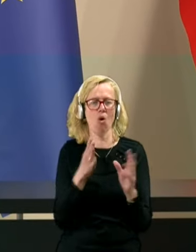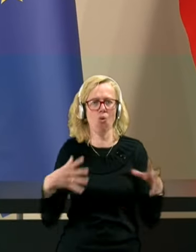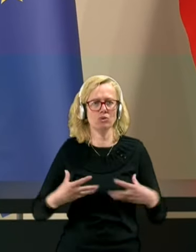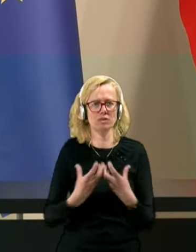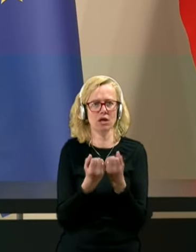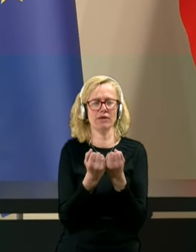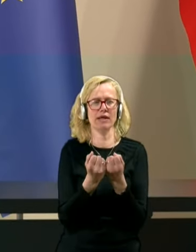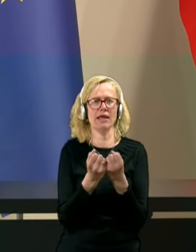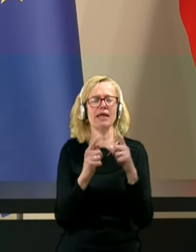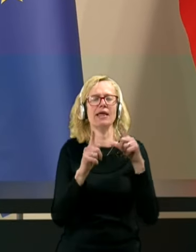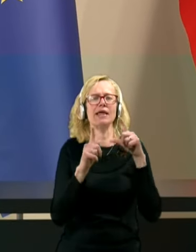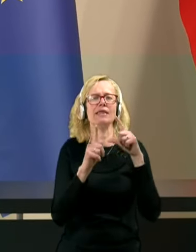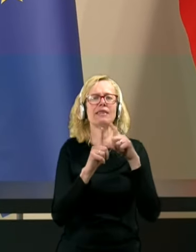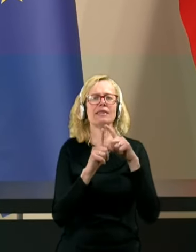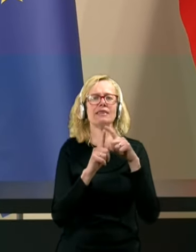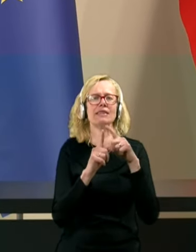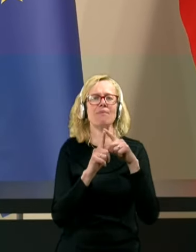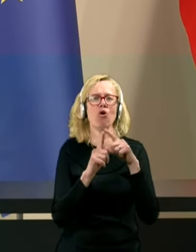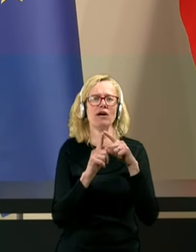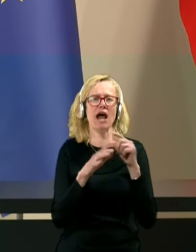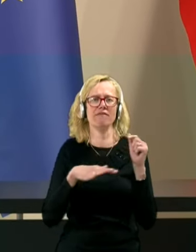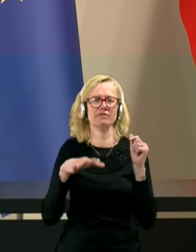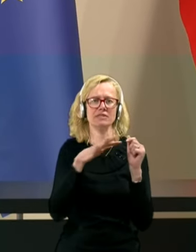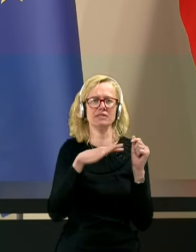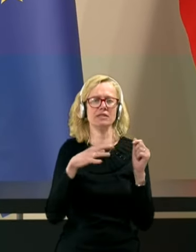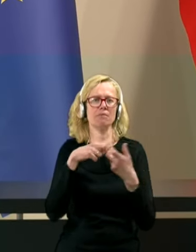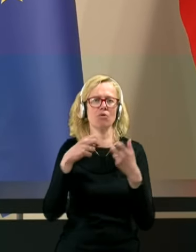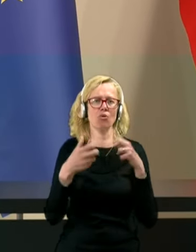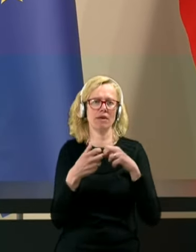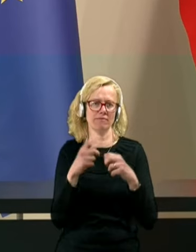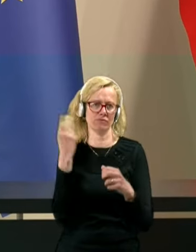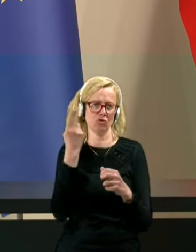Demografski problem Slovenije je ključni strateški problem.